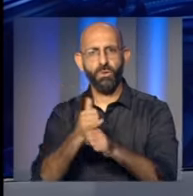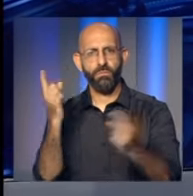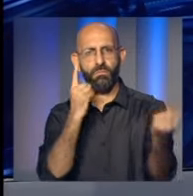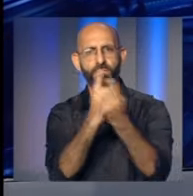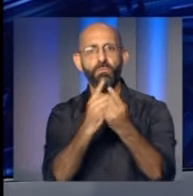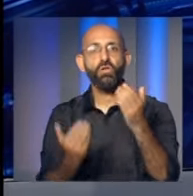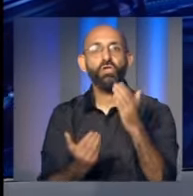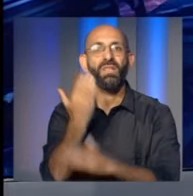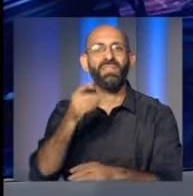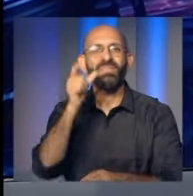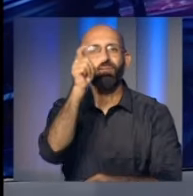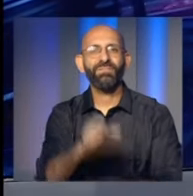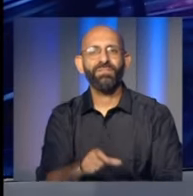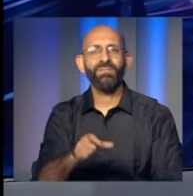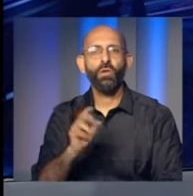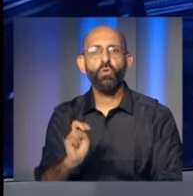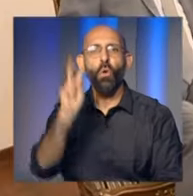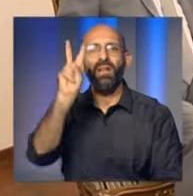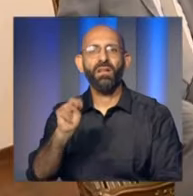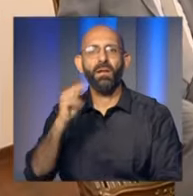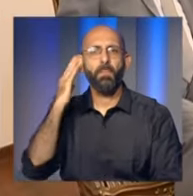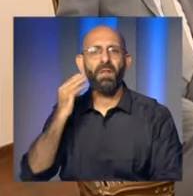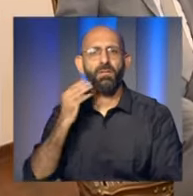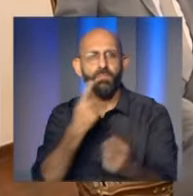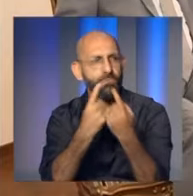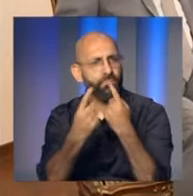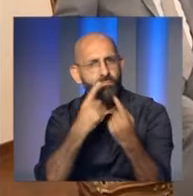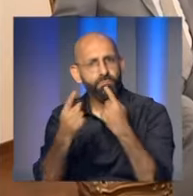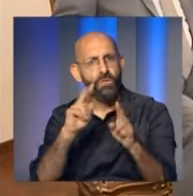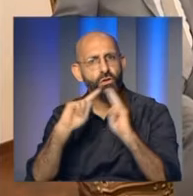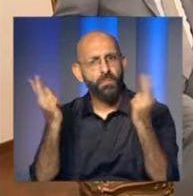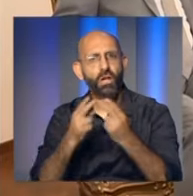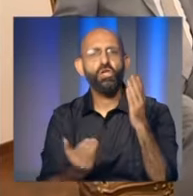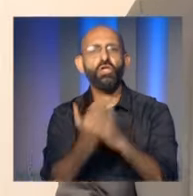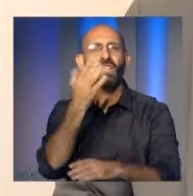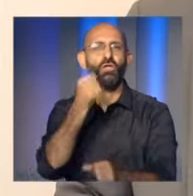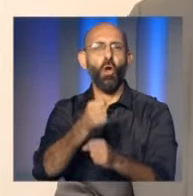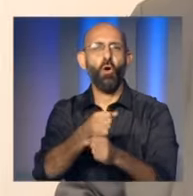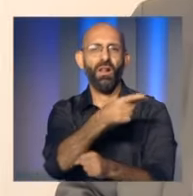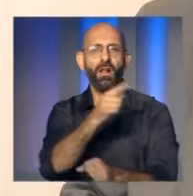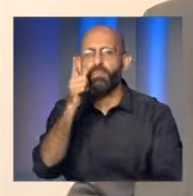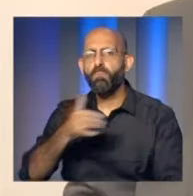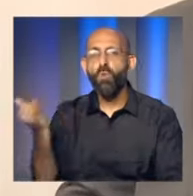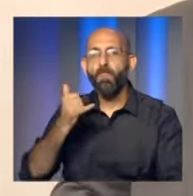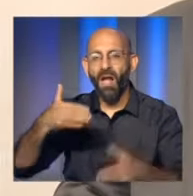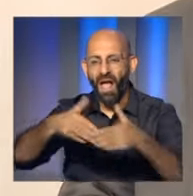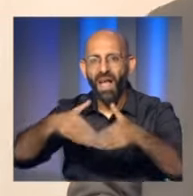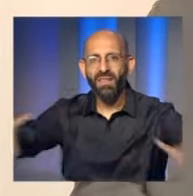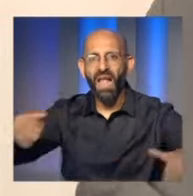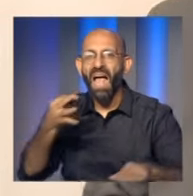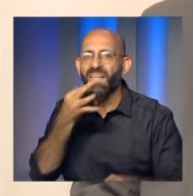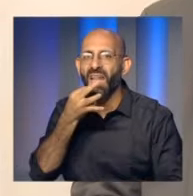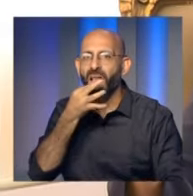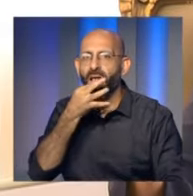حبيب المنصقة الخاصة الجديدة للأمم المتحدة في لبنان جينين هينيس بلاسخارت التي أشارت في بيان إلى أن